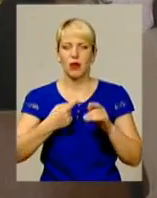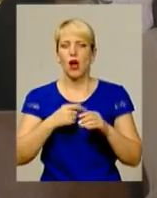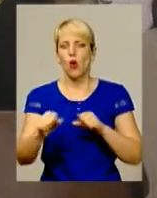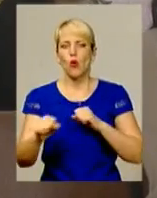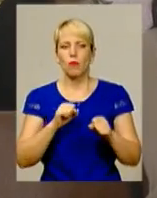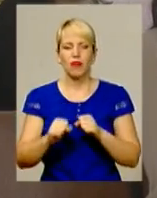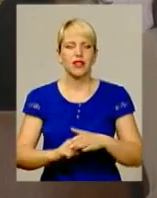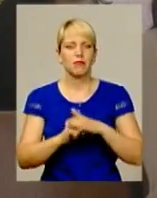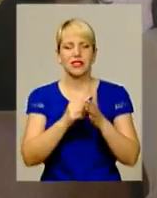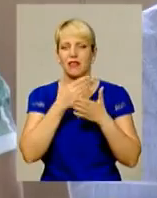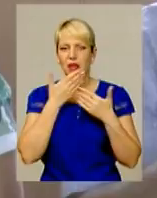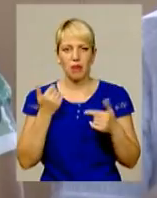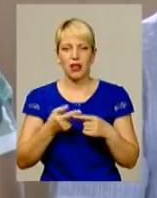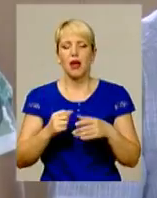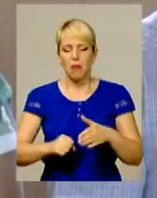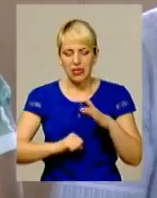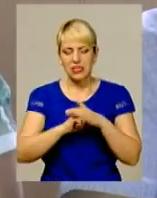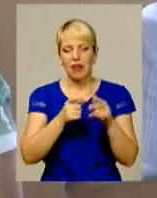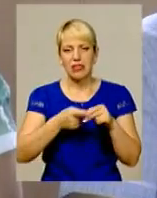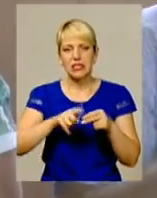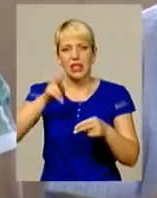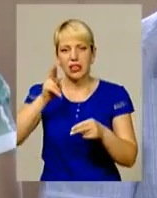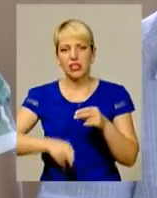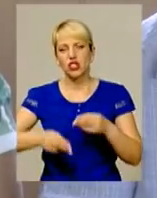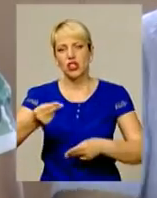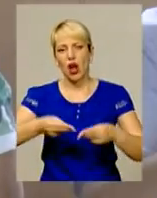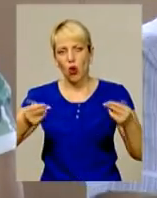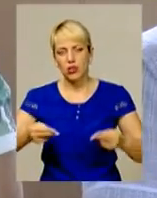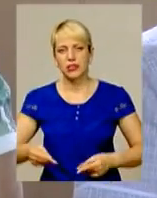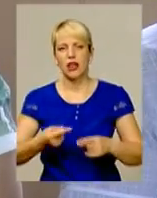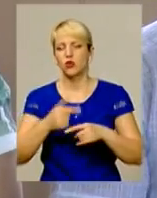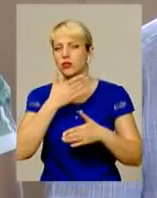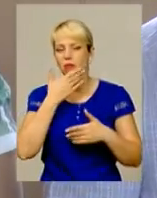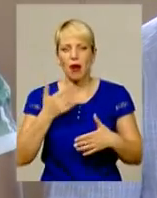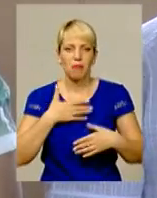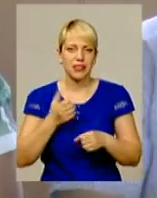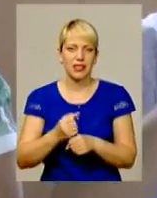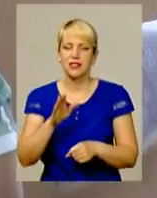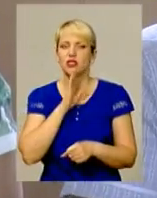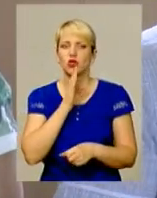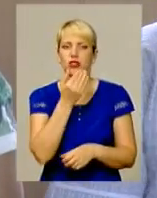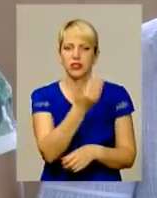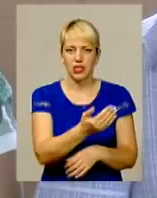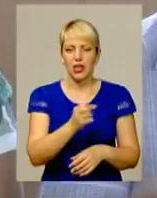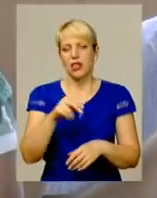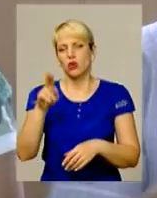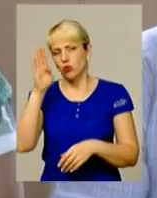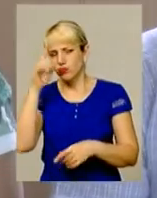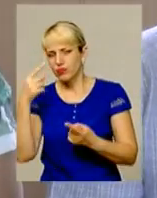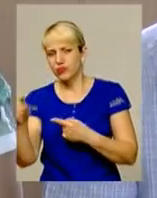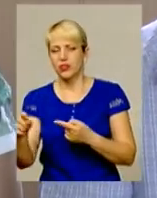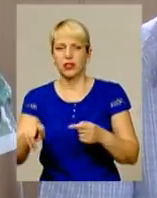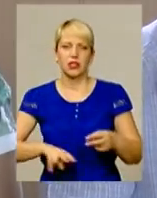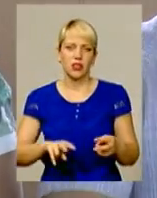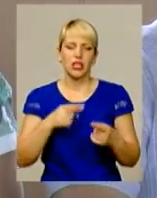потрібно. Підстава – це є закінчення контракту. У нас немає претензій ні до Броніслави Володимирівни, ні до Андрія Миколаївича, ні до інших